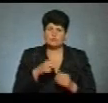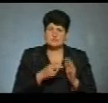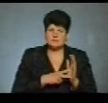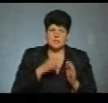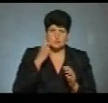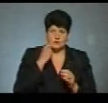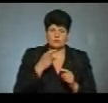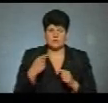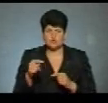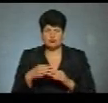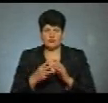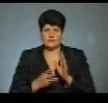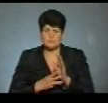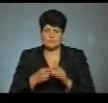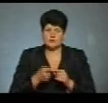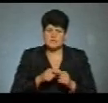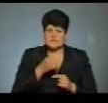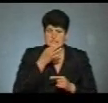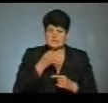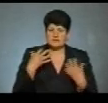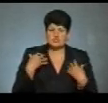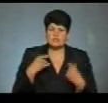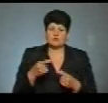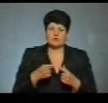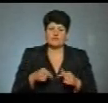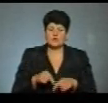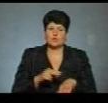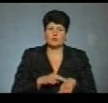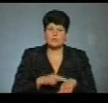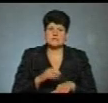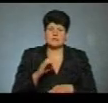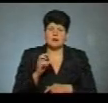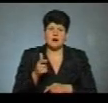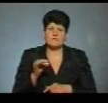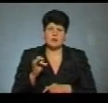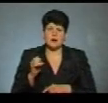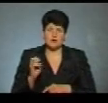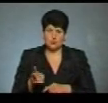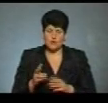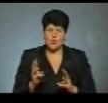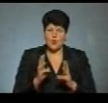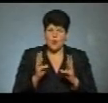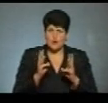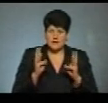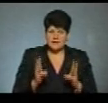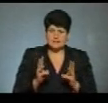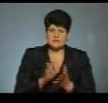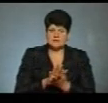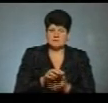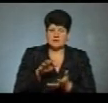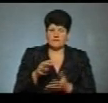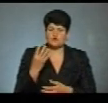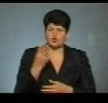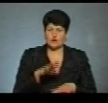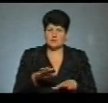роки в іншому – 18. Про це повідомив начальник Тернопільського відділу поліції Сергій Гаврилюк. За його словами, горіли сміттєві контейнери у чотирьох